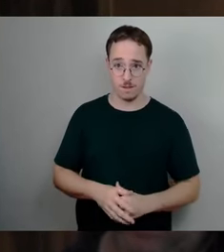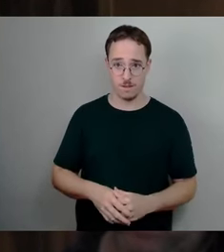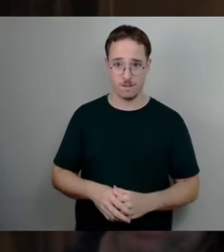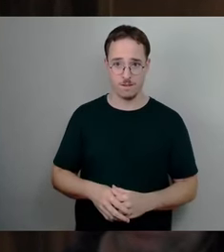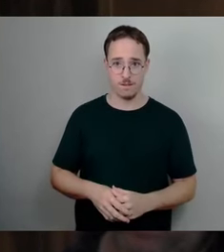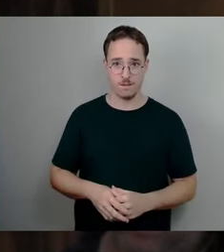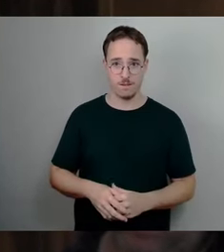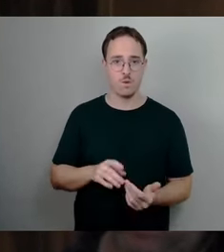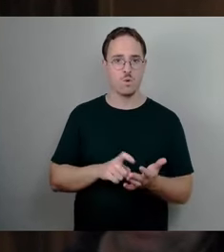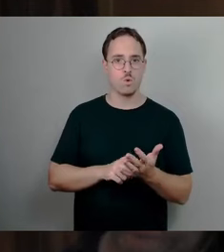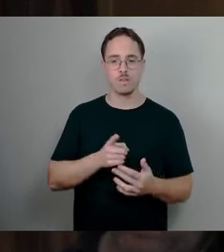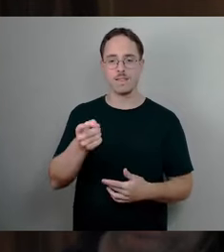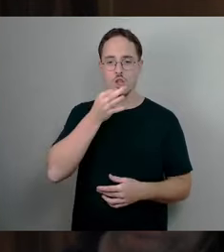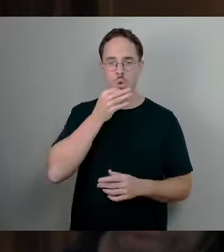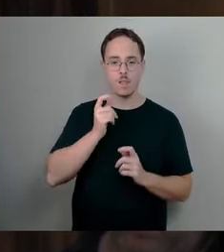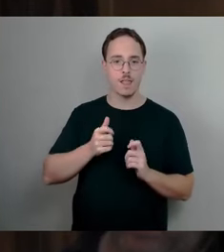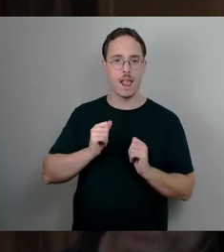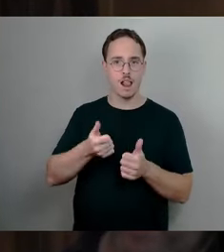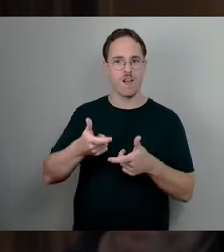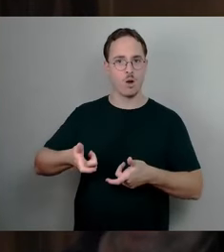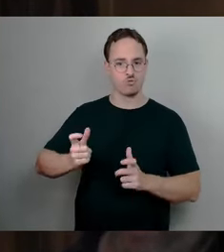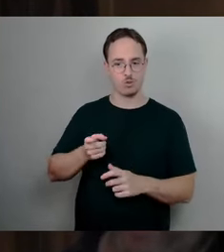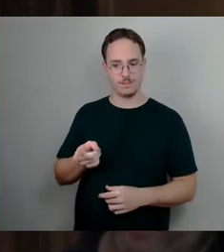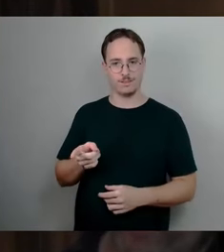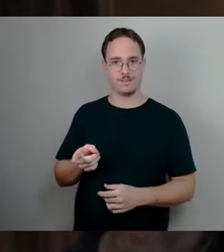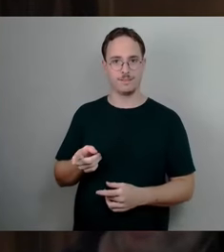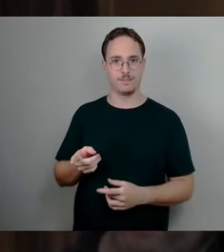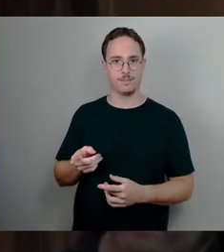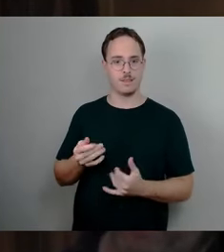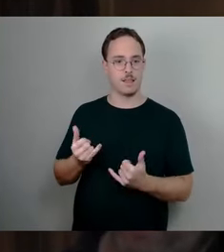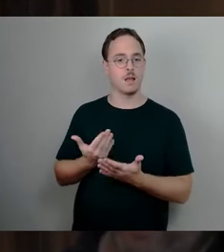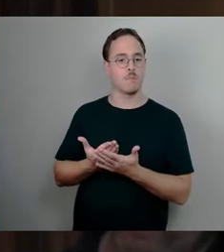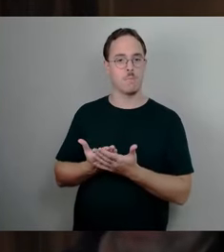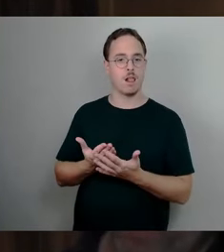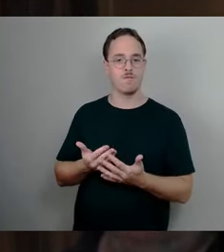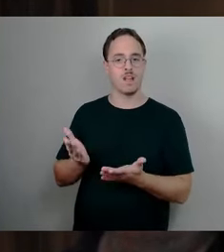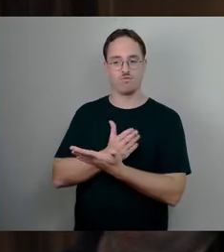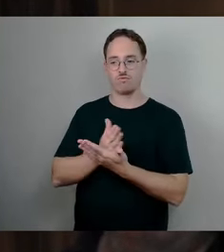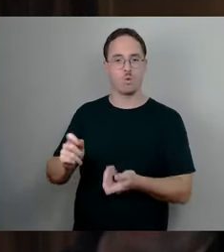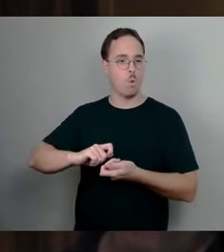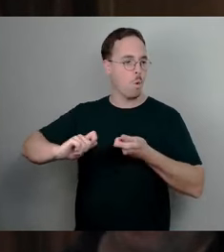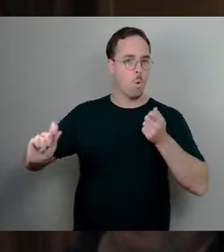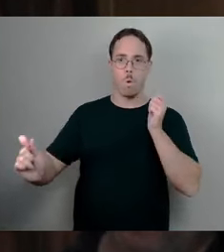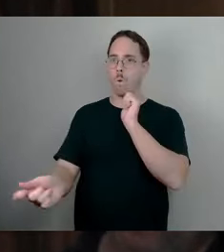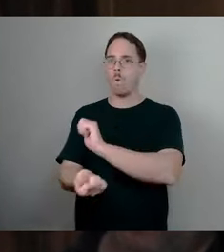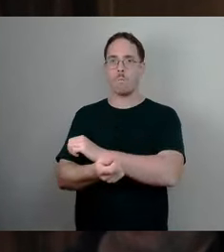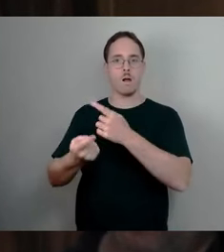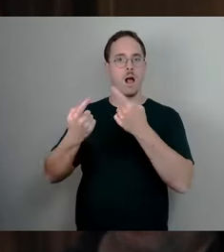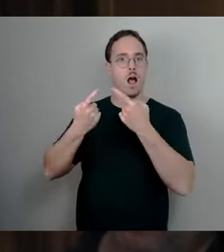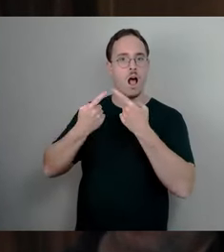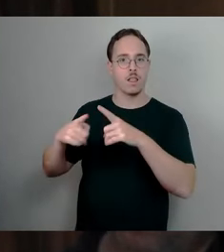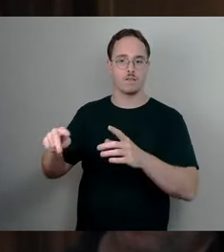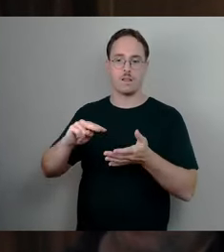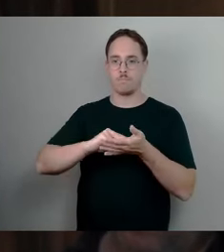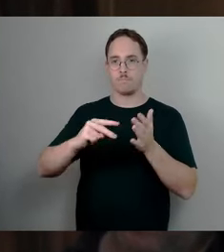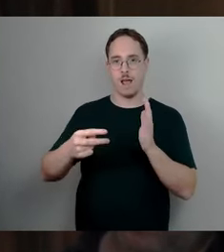was passiert eigentlich, wenn der Jugendhilfeausschuss jetzt ganz anders entscheidet, als Ihre Planung gewesen ist? Dann ist